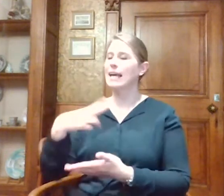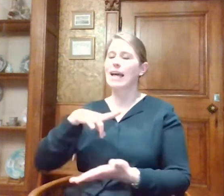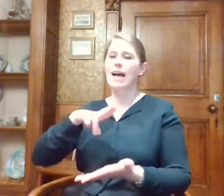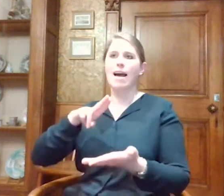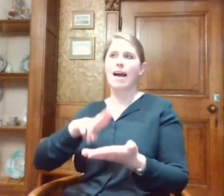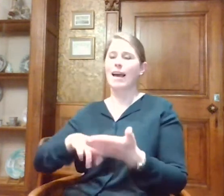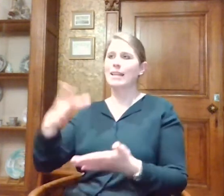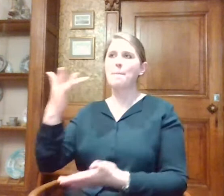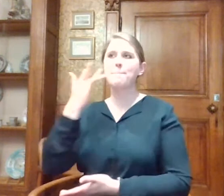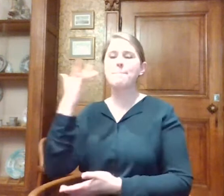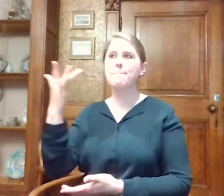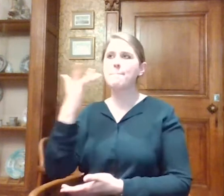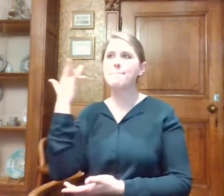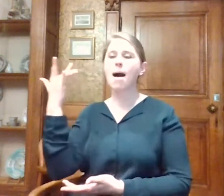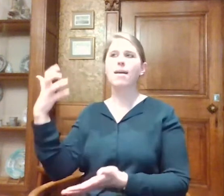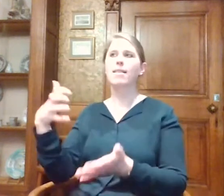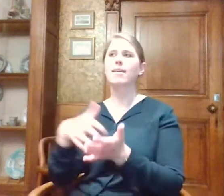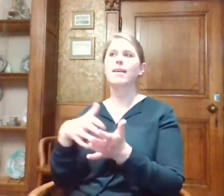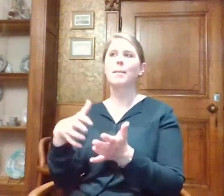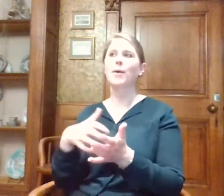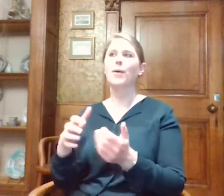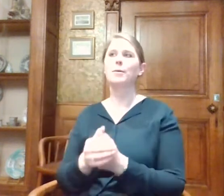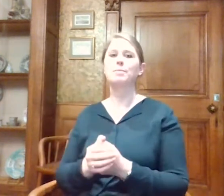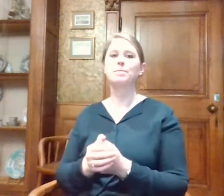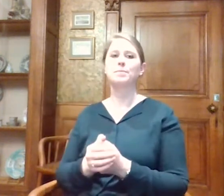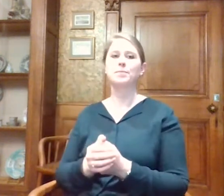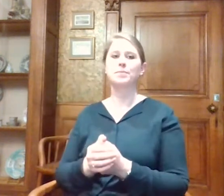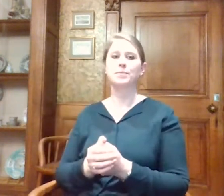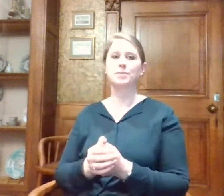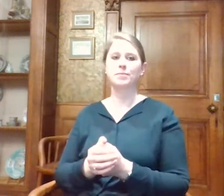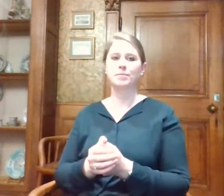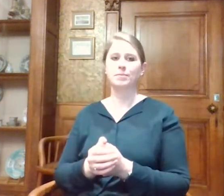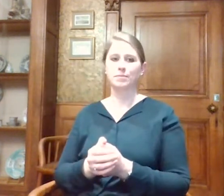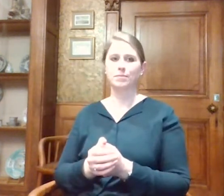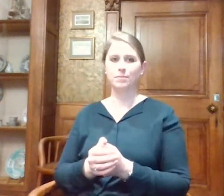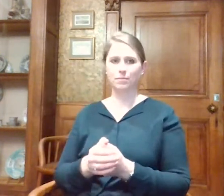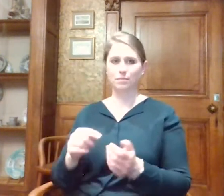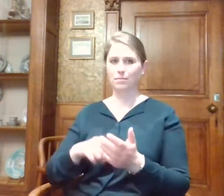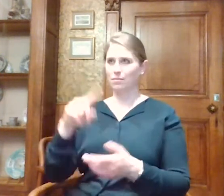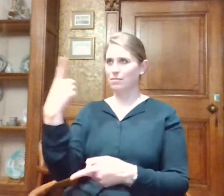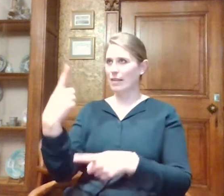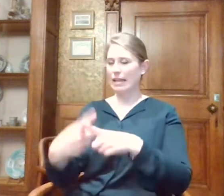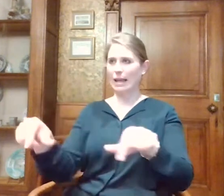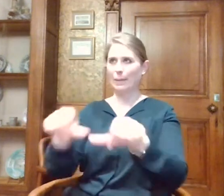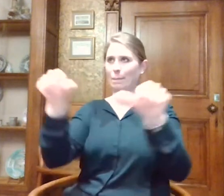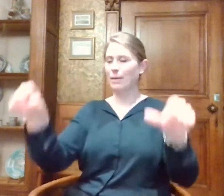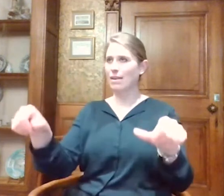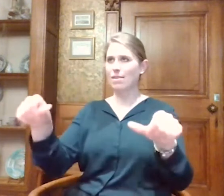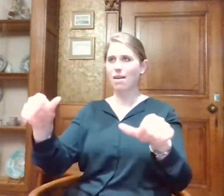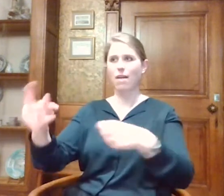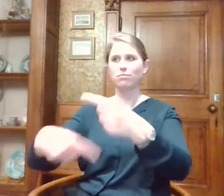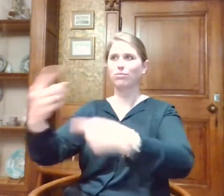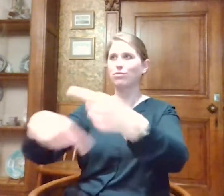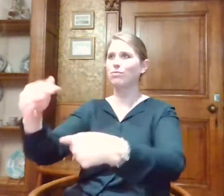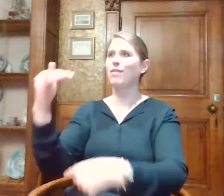heel gemakkelijk is. Je moet er gewoon een keer eventjes aanzetten en dan gaat het eigenlijk heel